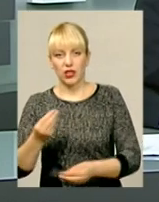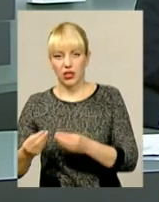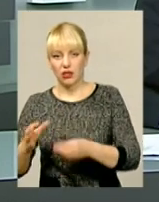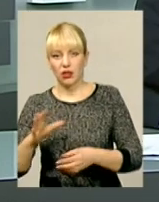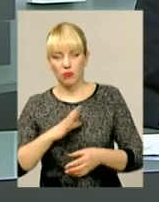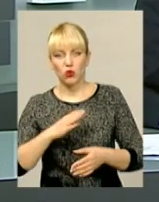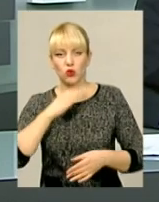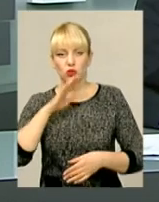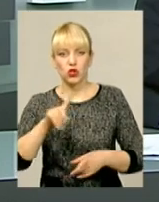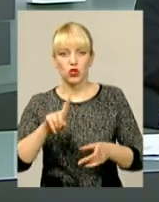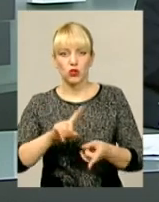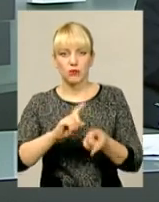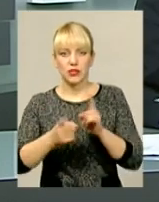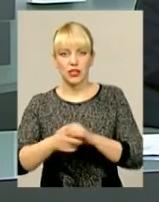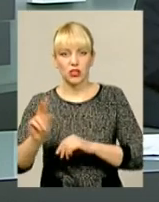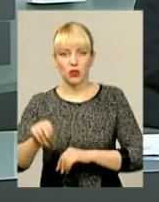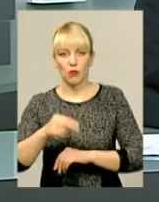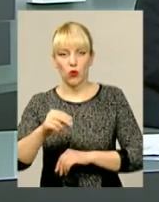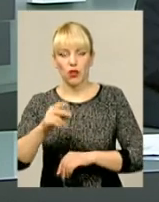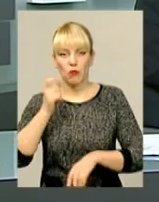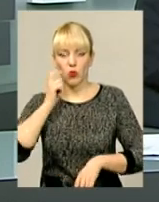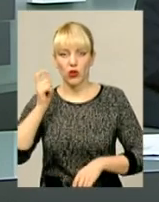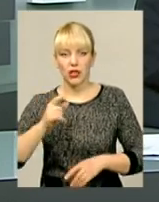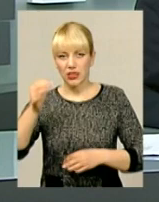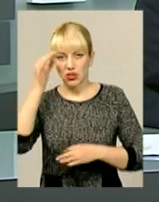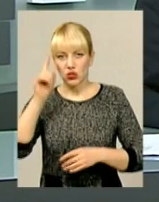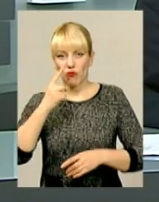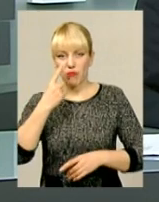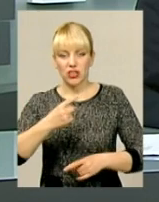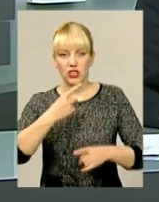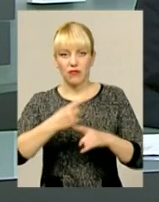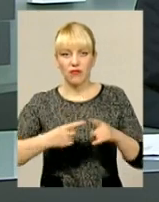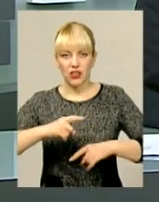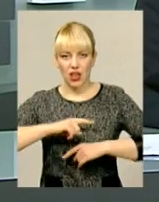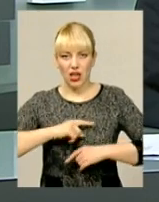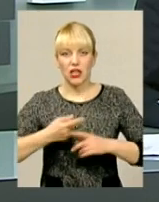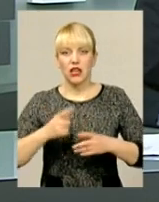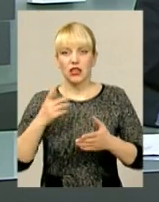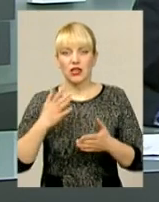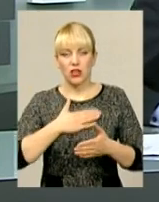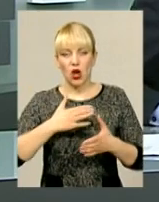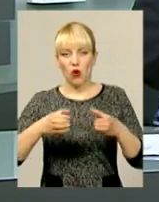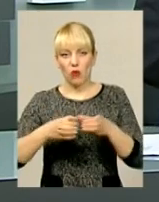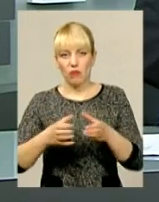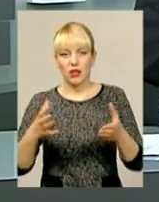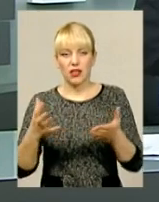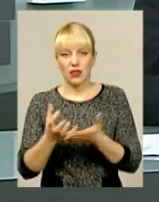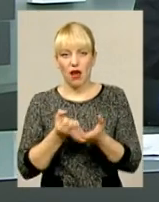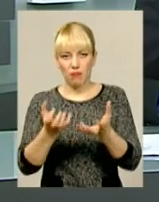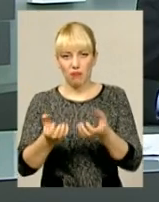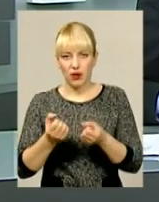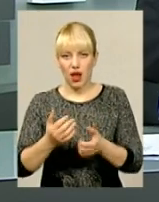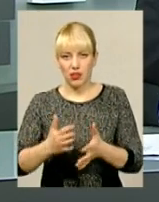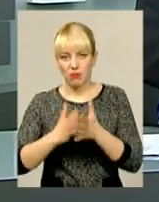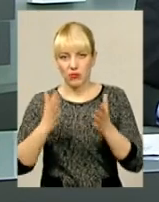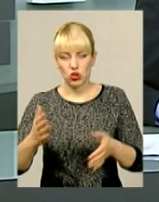аби стати чемпіонами України. Адже, нагадаю, у першій фінальній частині змагань наша команда набрала найбільшу кількість балів. На